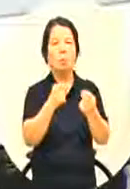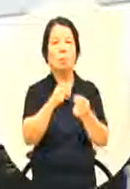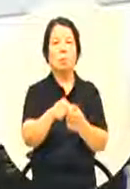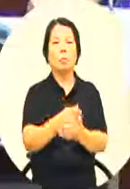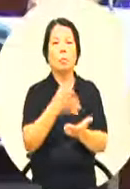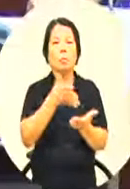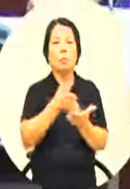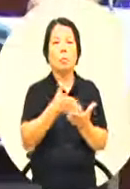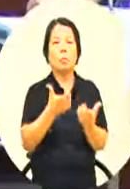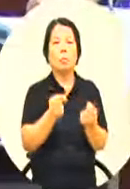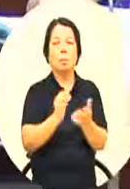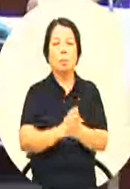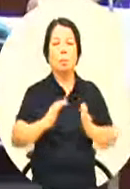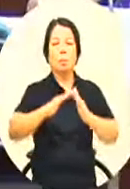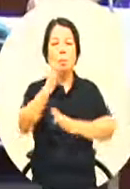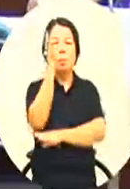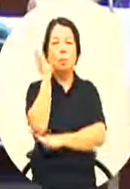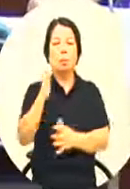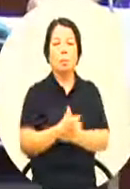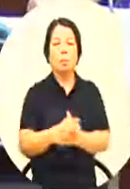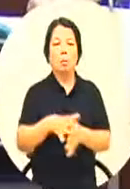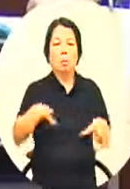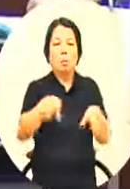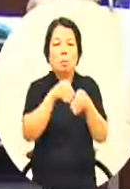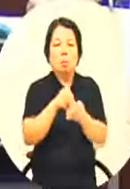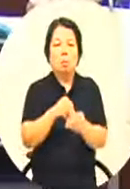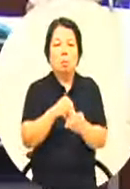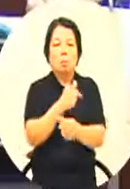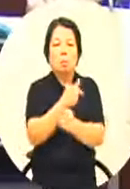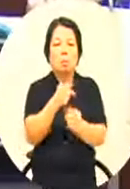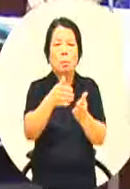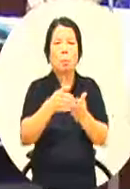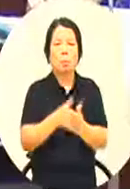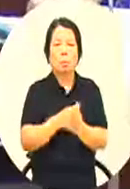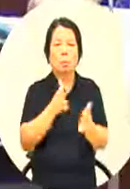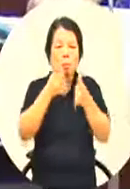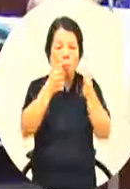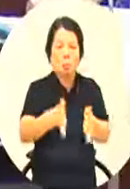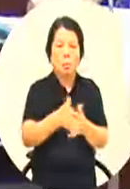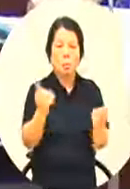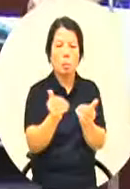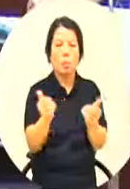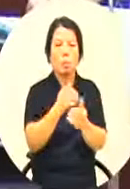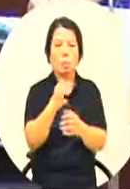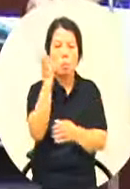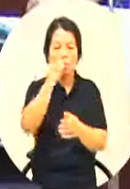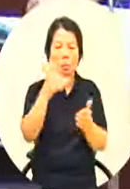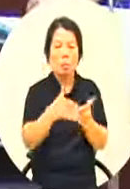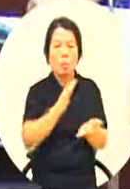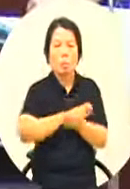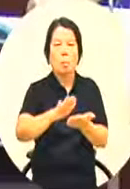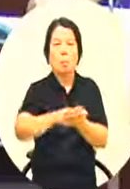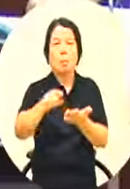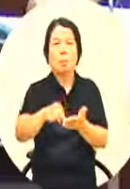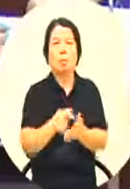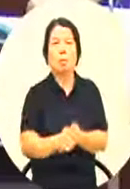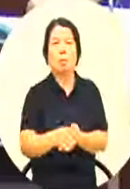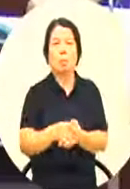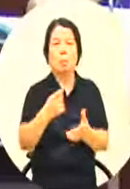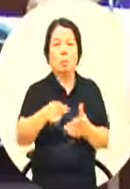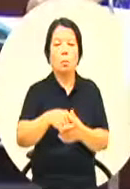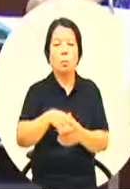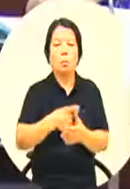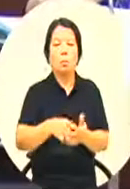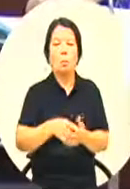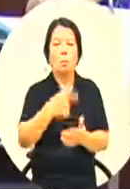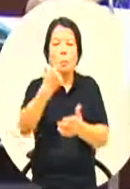刚刚提到市府要有一个整合性的团队来对这些问题针对问题找出解决的方案然后有步骤来进